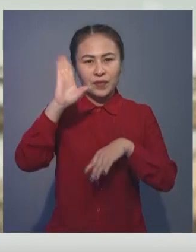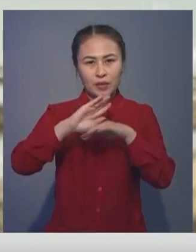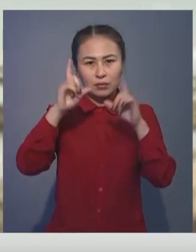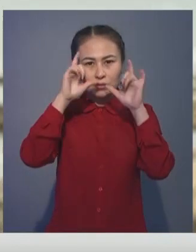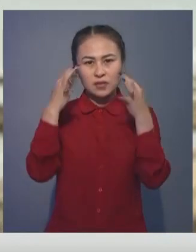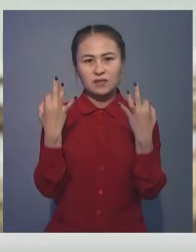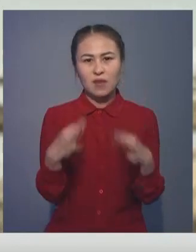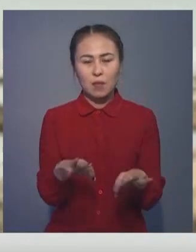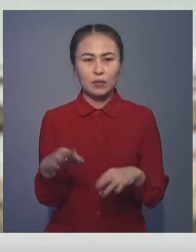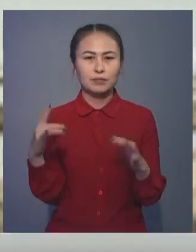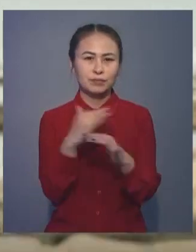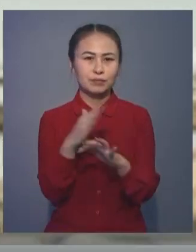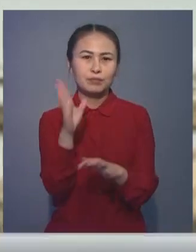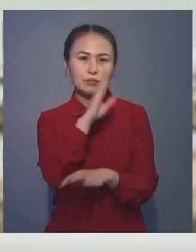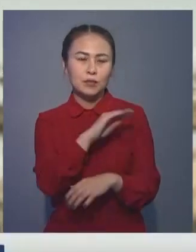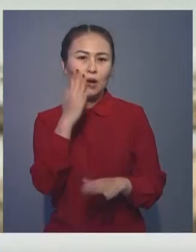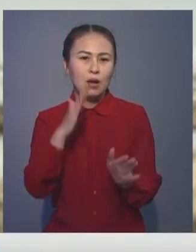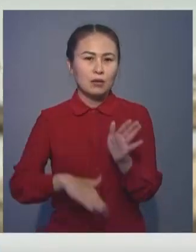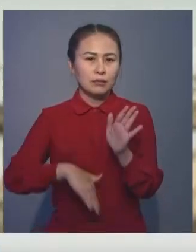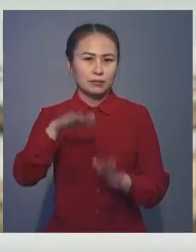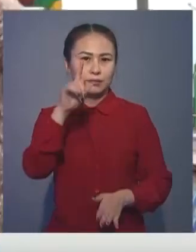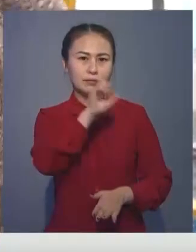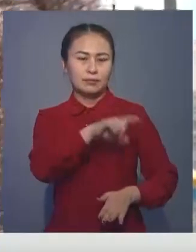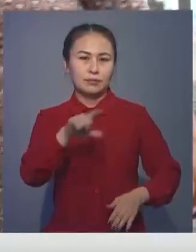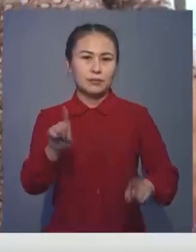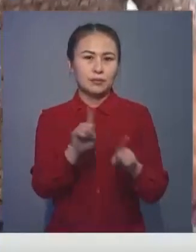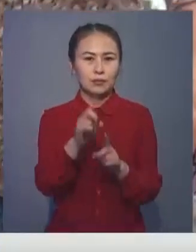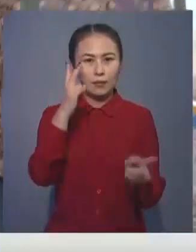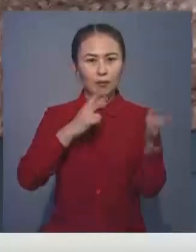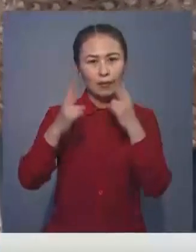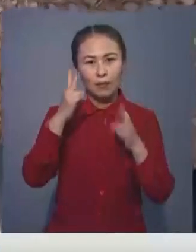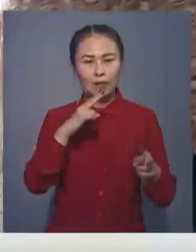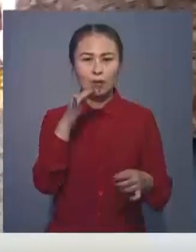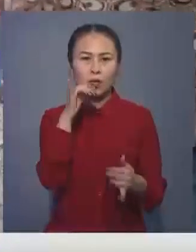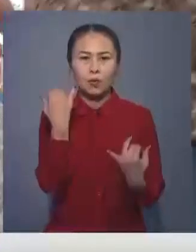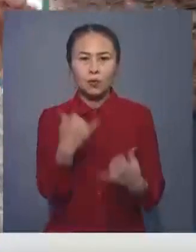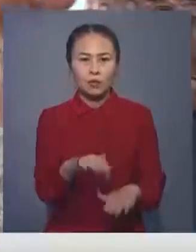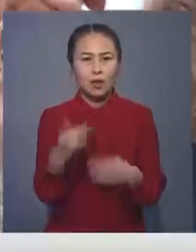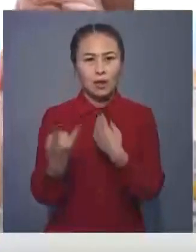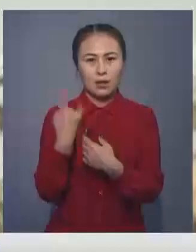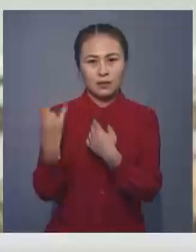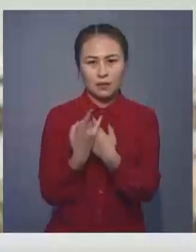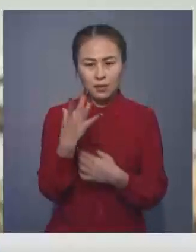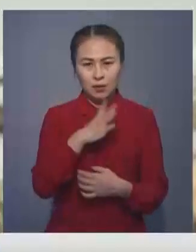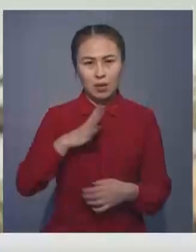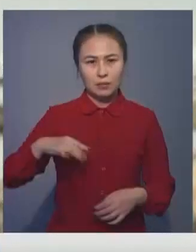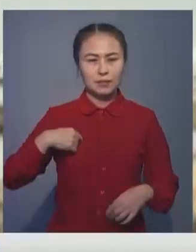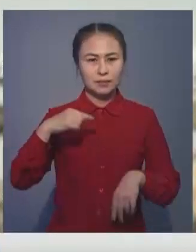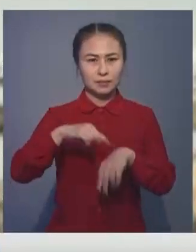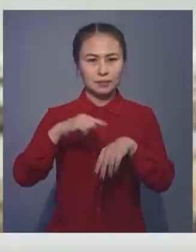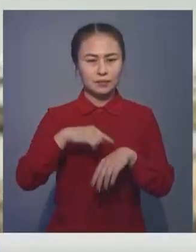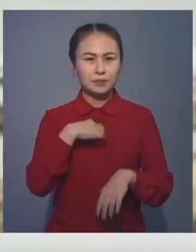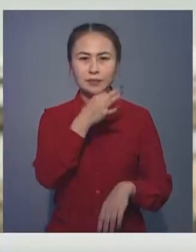еркін ашып көшеде жұраламын. Бала кезімде өзім қатырлас ол ғыздар қызықтап қарап, кейін мазақтайтын еді. Сол ғызде ерешет